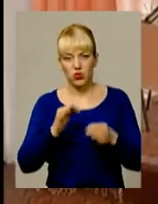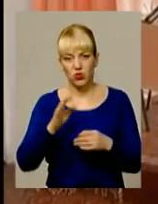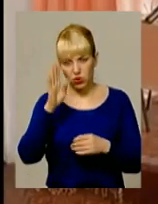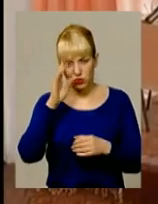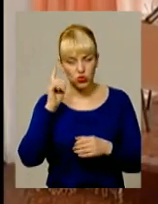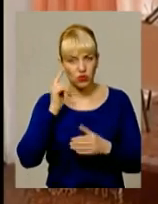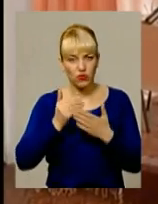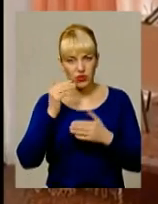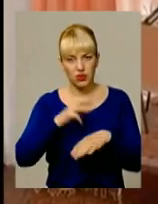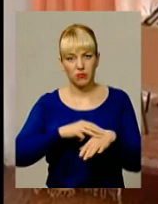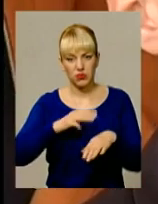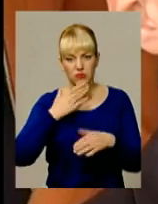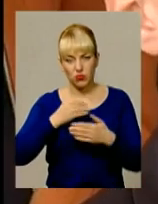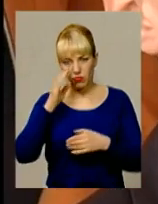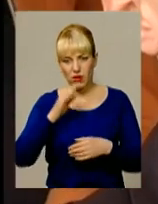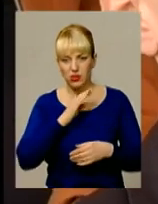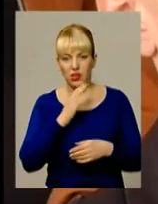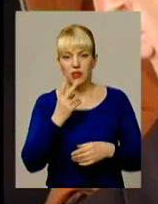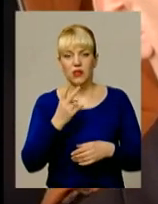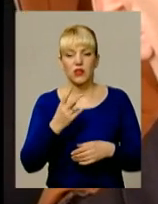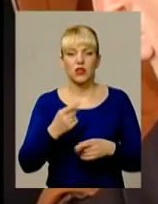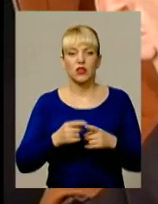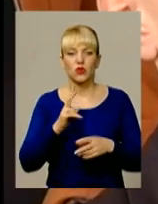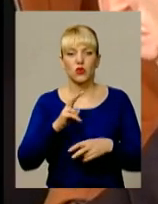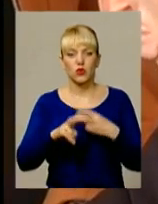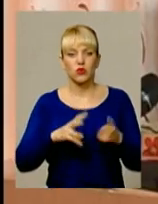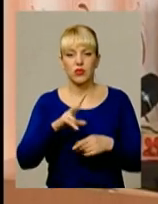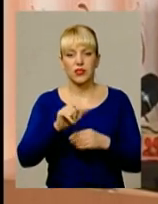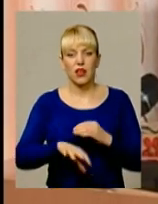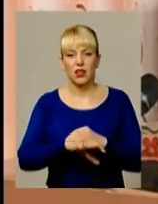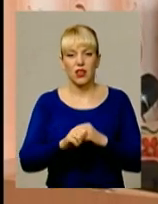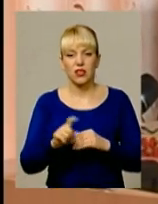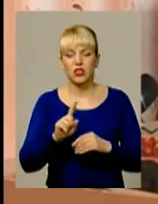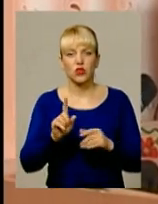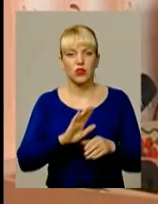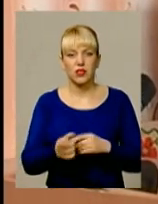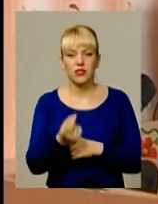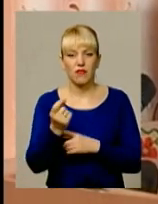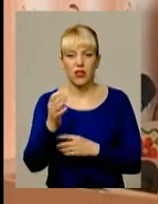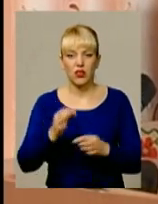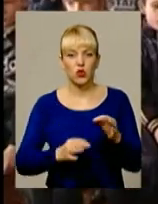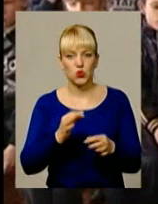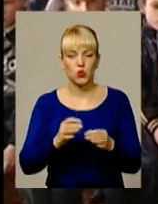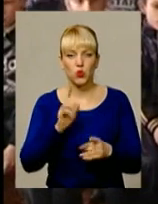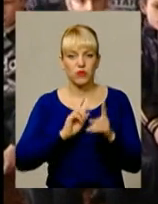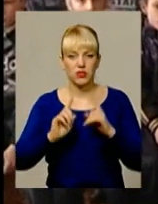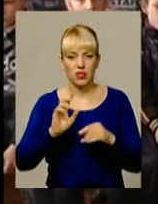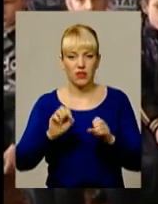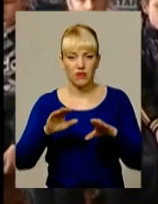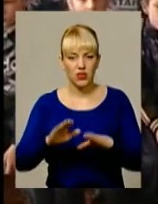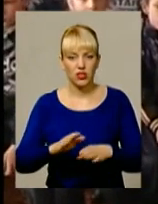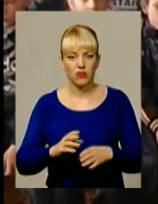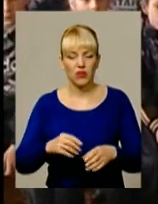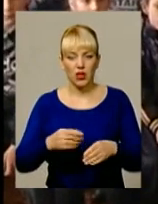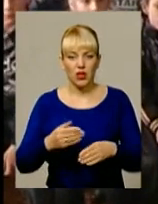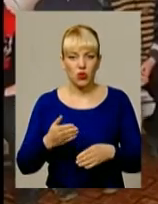батька правоохоронця про двох чоловіків, яких розшукували за крадіжку та за те, що не з'являлись на судові засідання. Та вирішив допомогти знайти